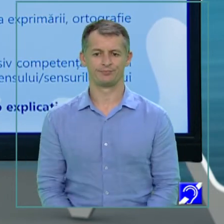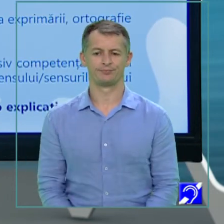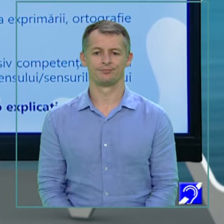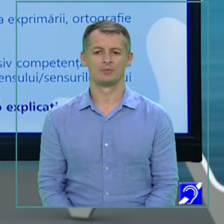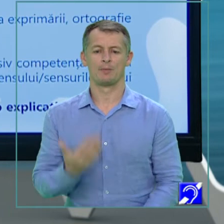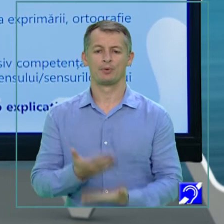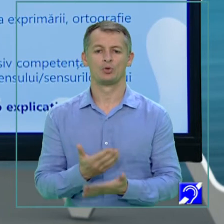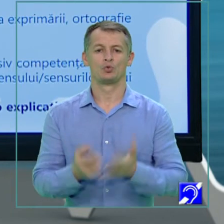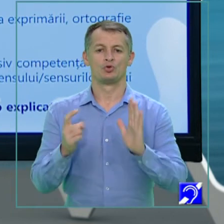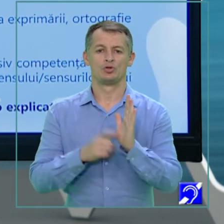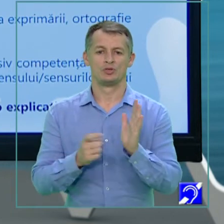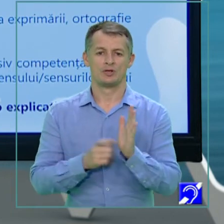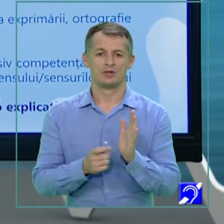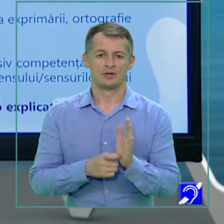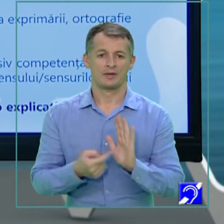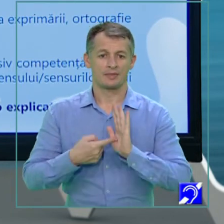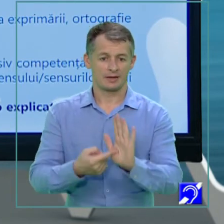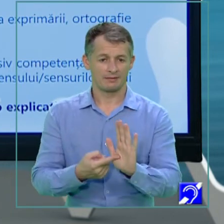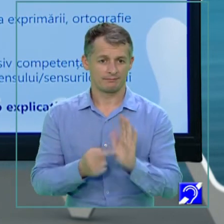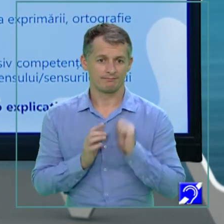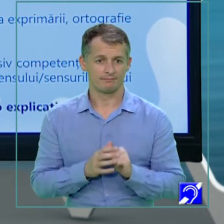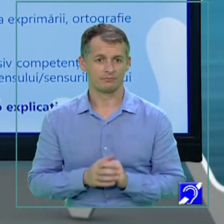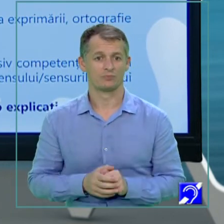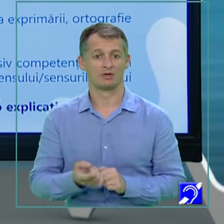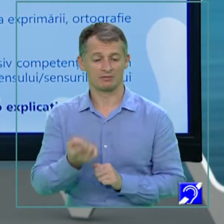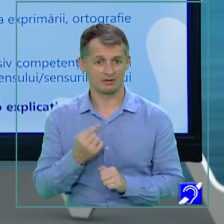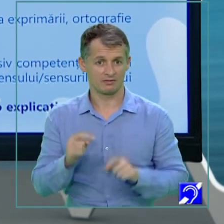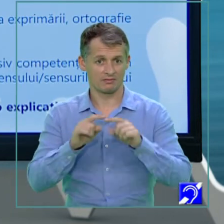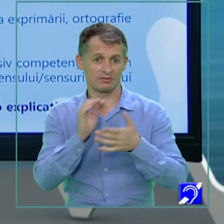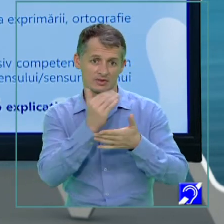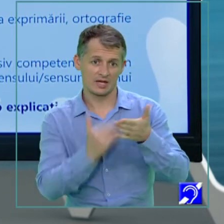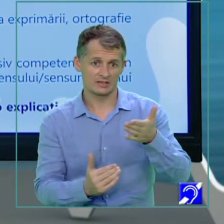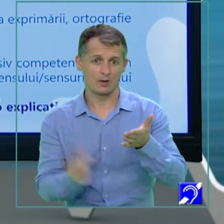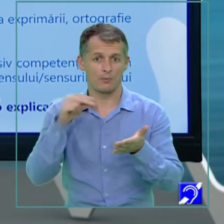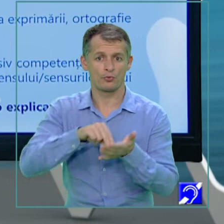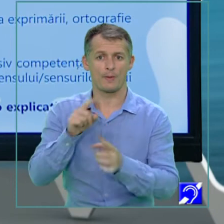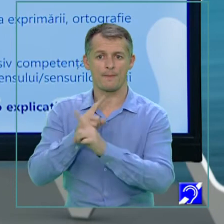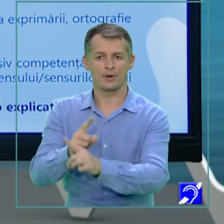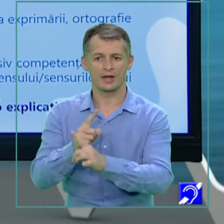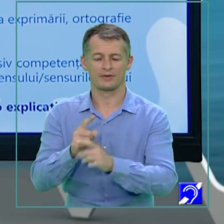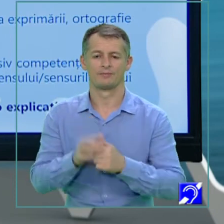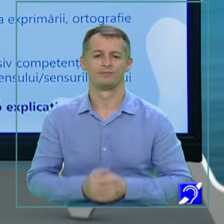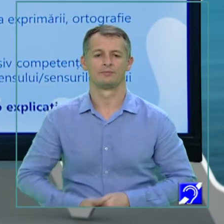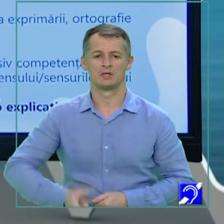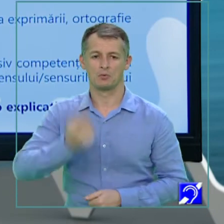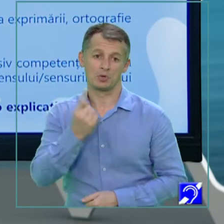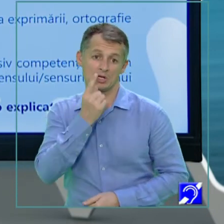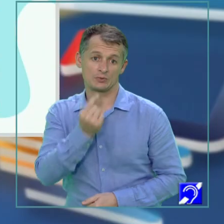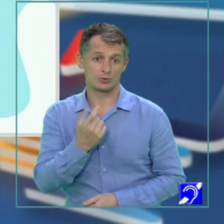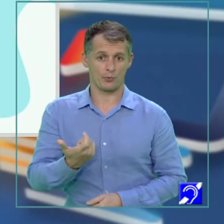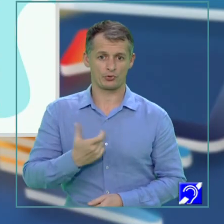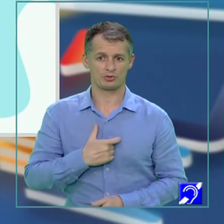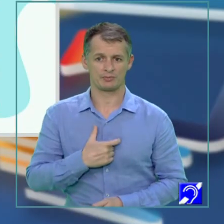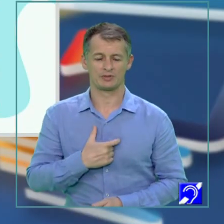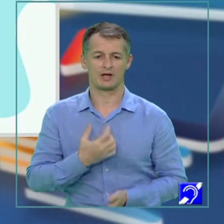cerința, indică sensul din text al secvenței pune în practică. Răspunsul, un răspuns posibil ar fi